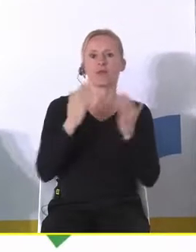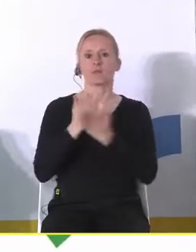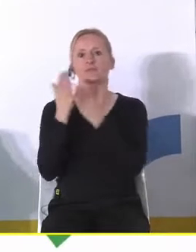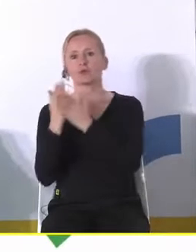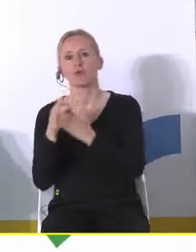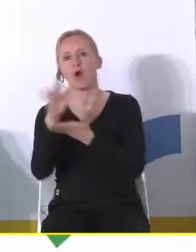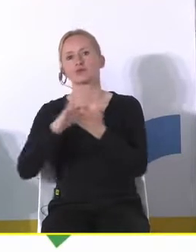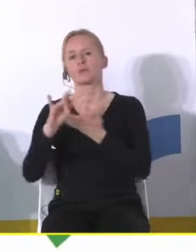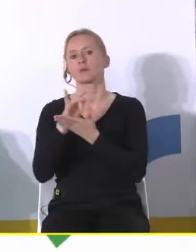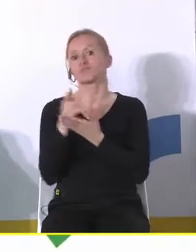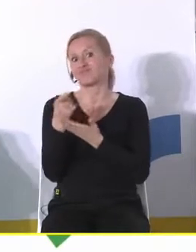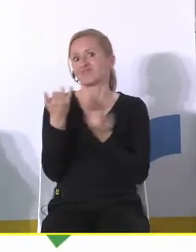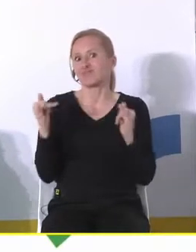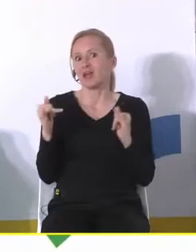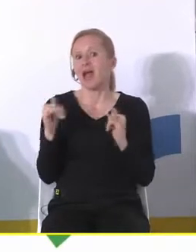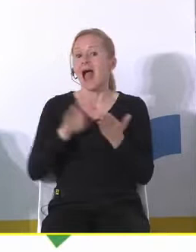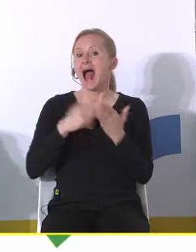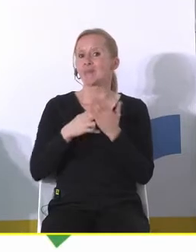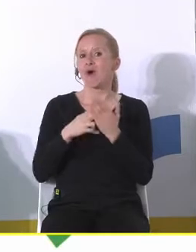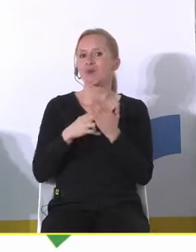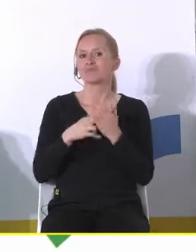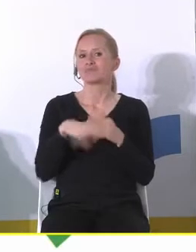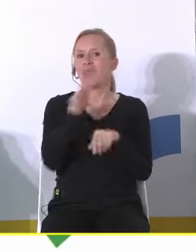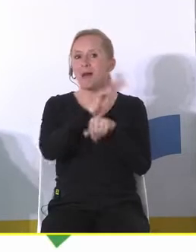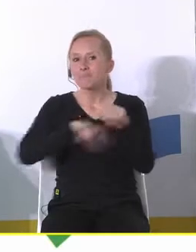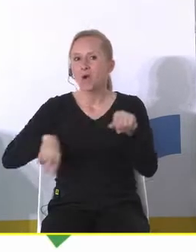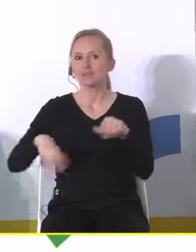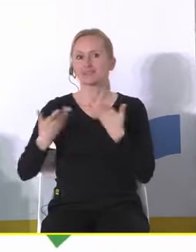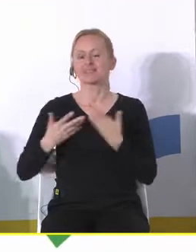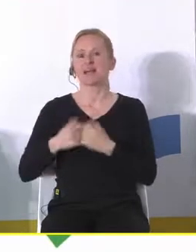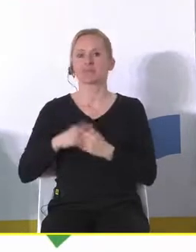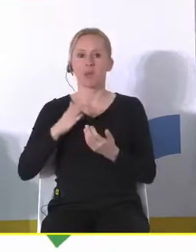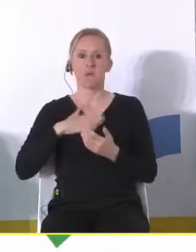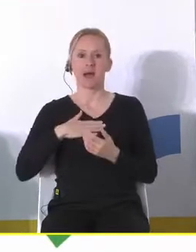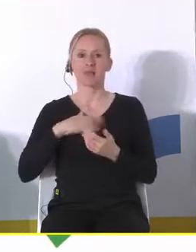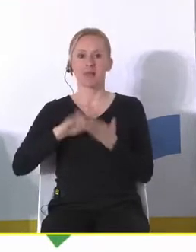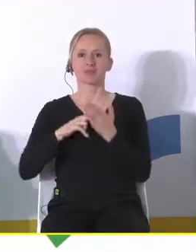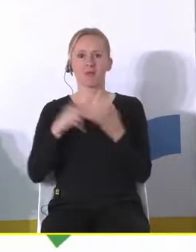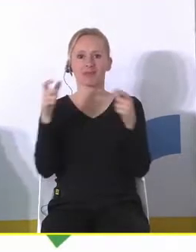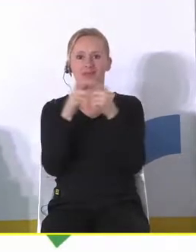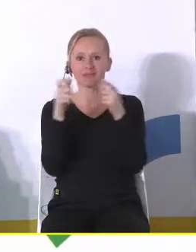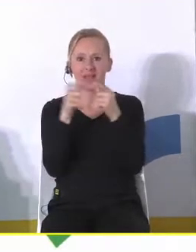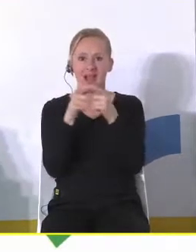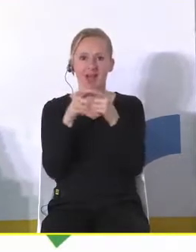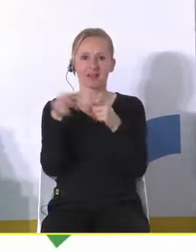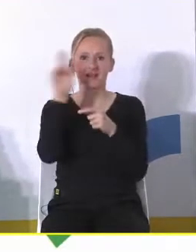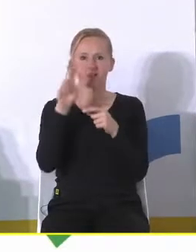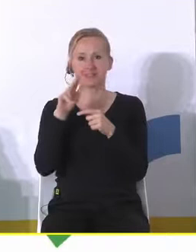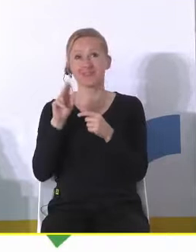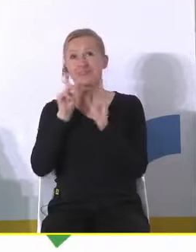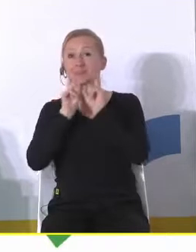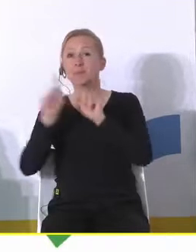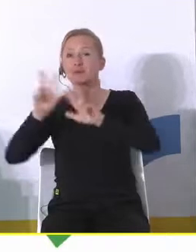pomocy rodzinie no albo komendant policji no bo mamy przecież niebieskie karty i tak dalej czyli rodzina